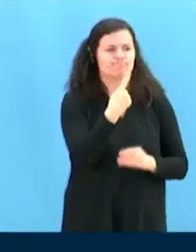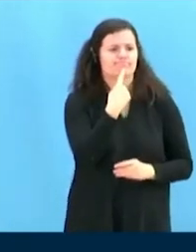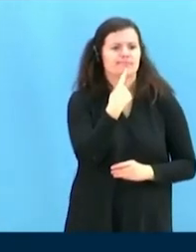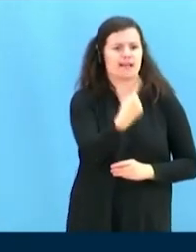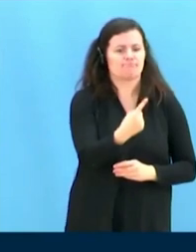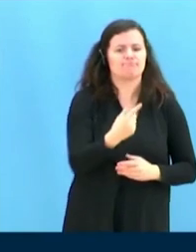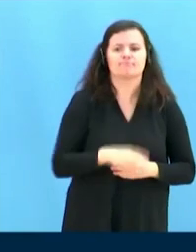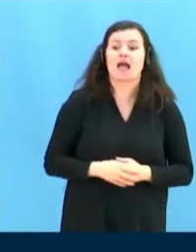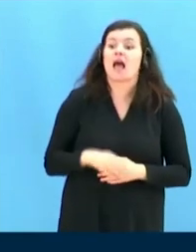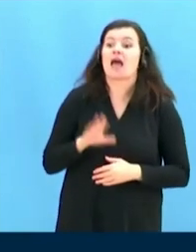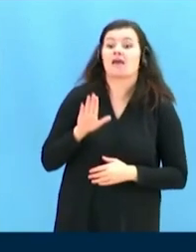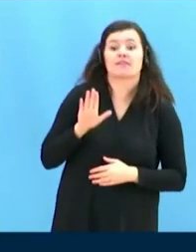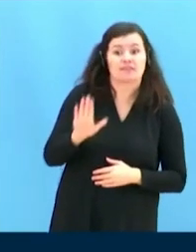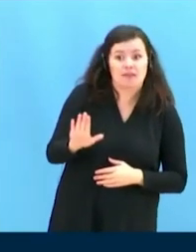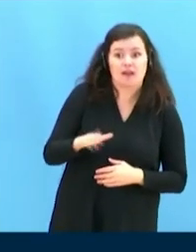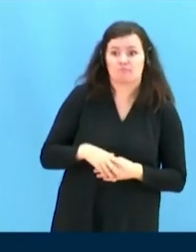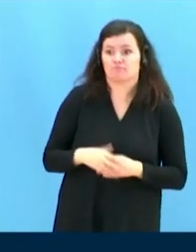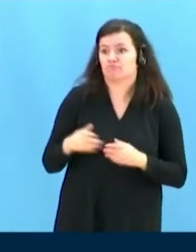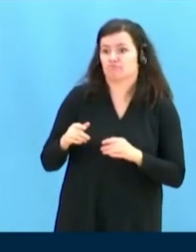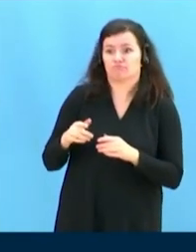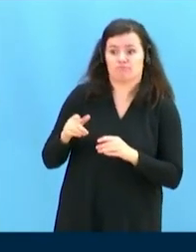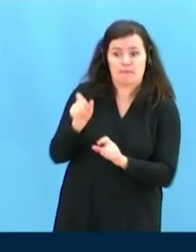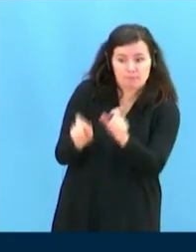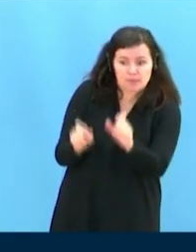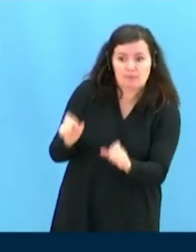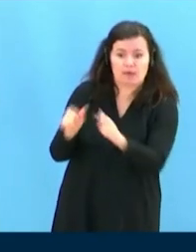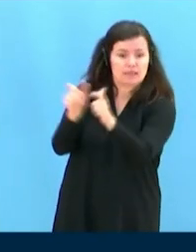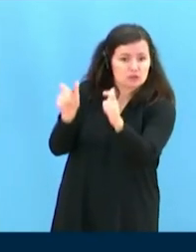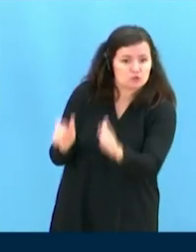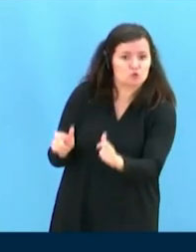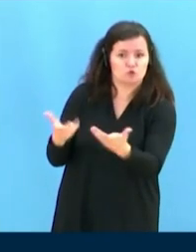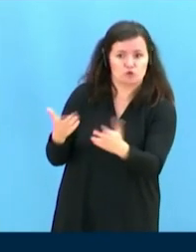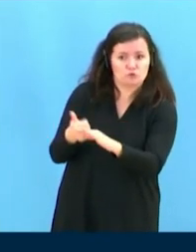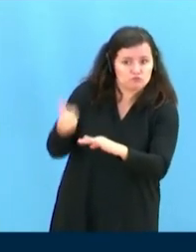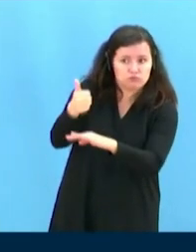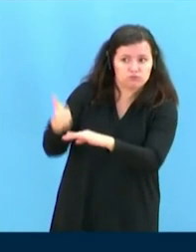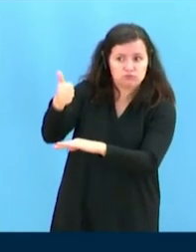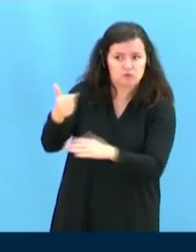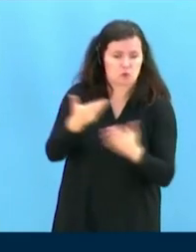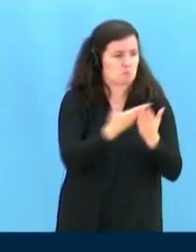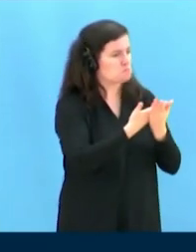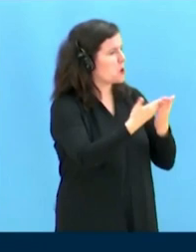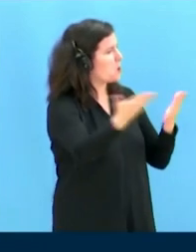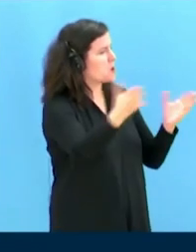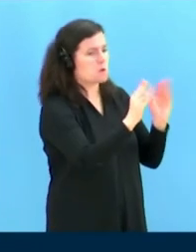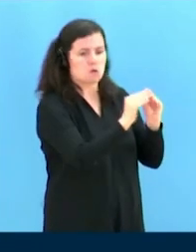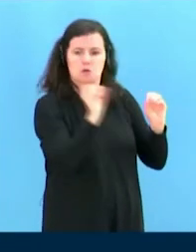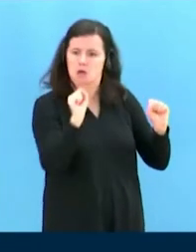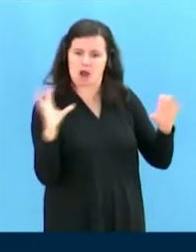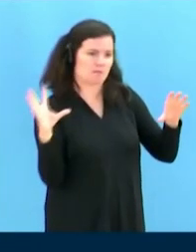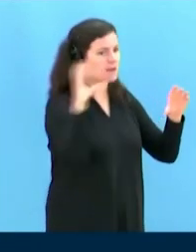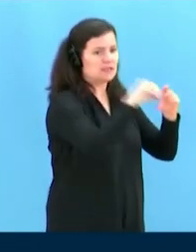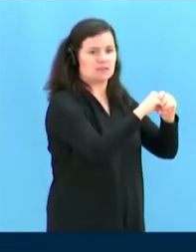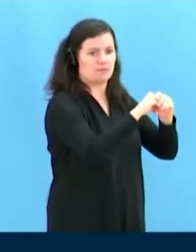devraient pouvoir participer à toutes les réunions du Conseil des droits de l'homme que les peuples autochtones eux-mêmes jugent susceptibles d'affecter leurs